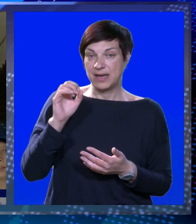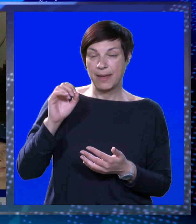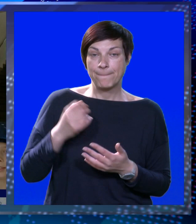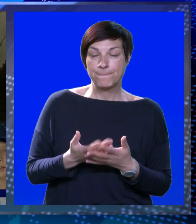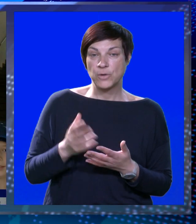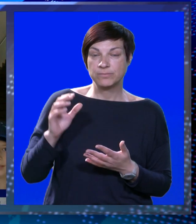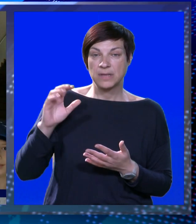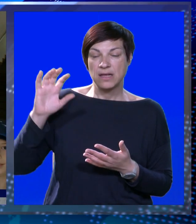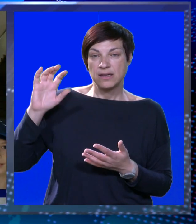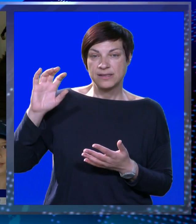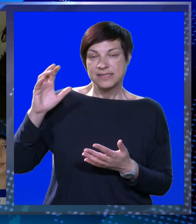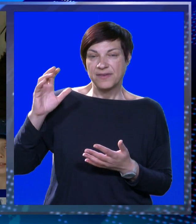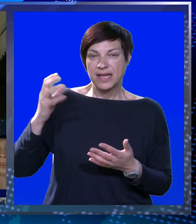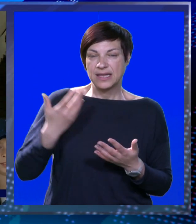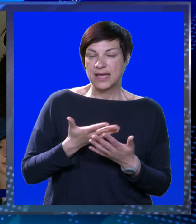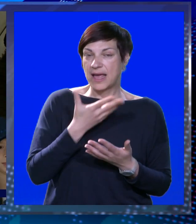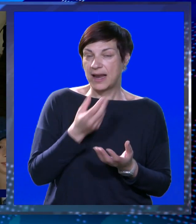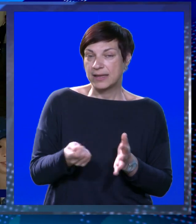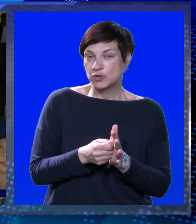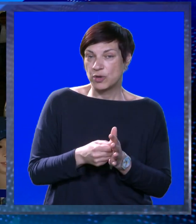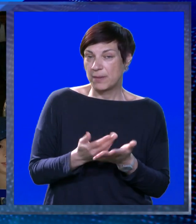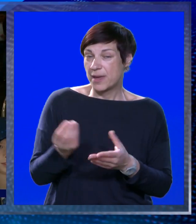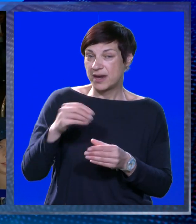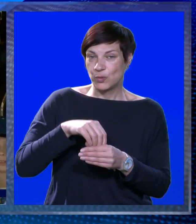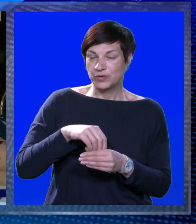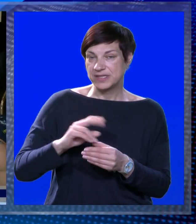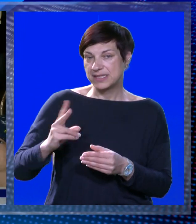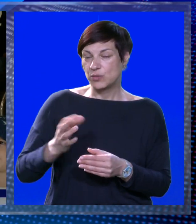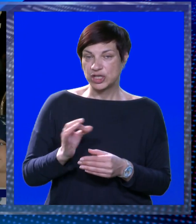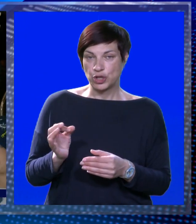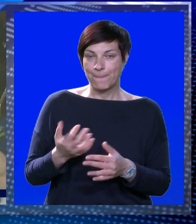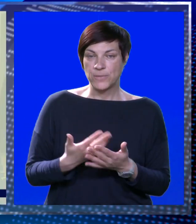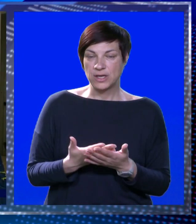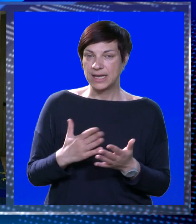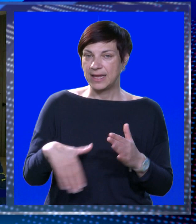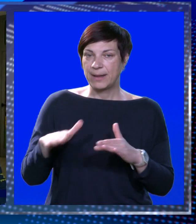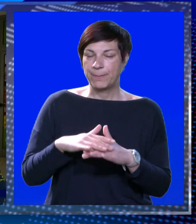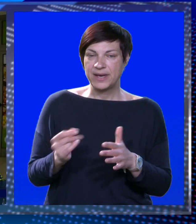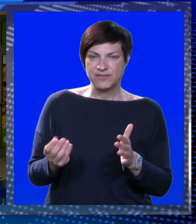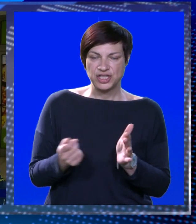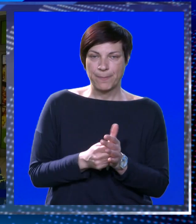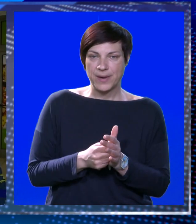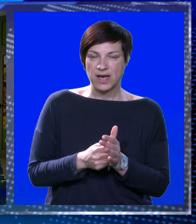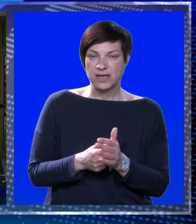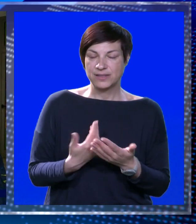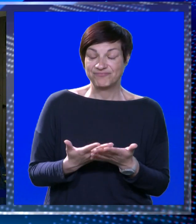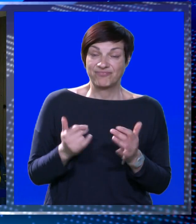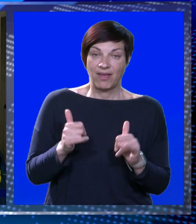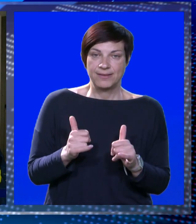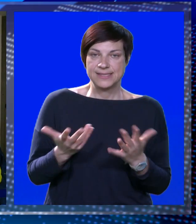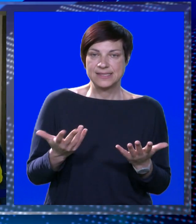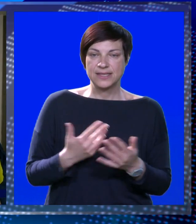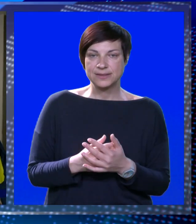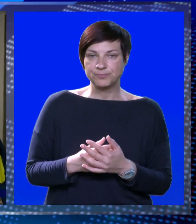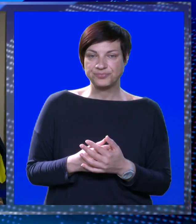lijepo, svjetli i sve to, ali mogli su te pare uložiti u nešto bolje. Previše para. A